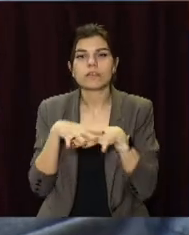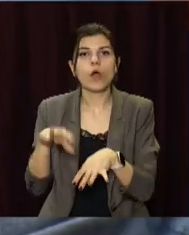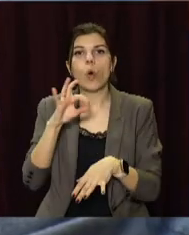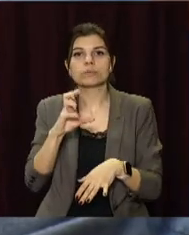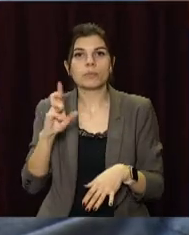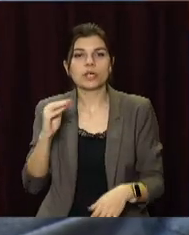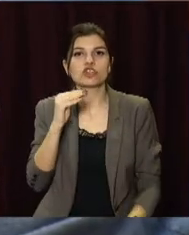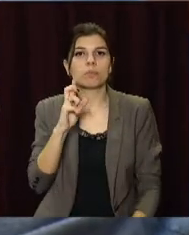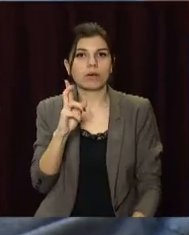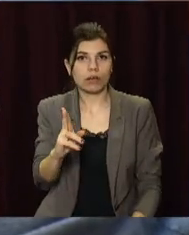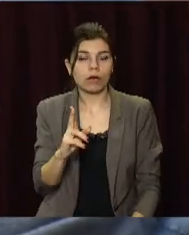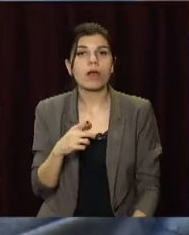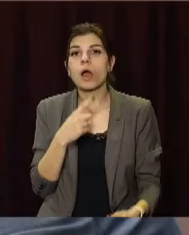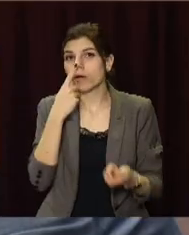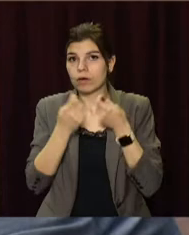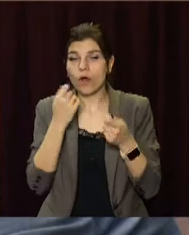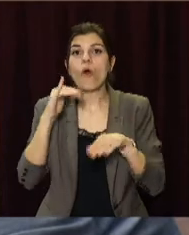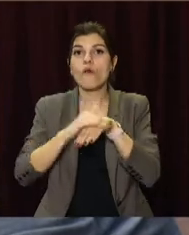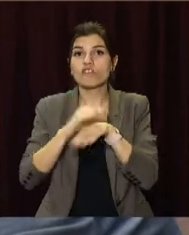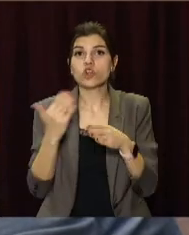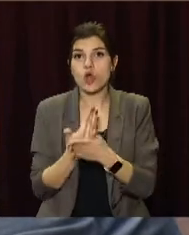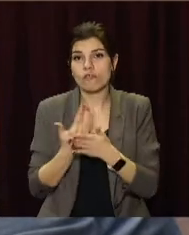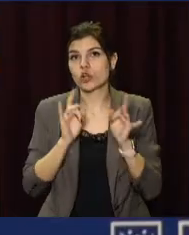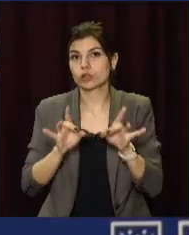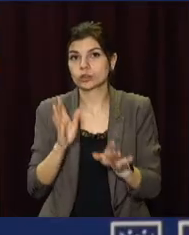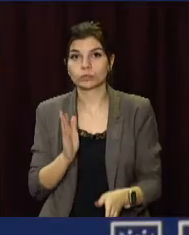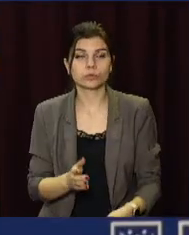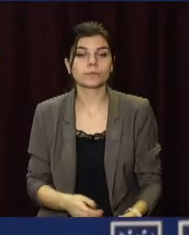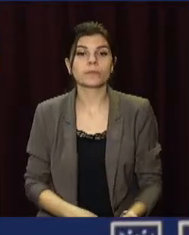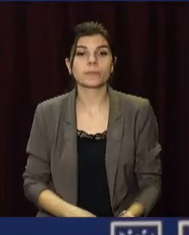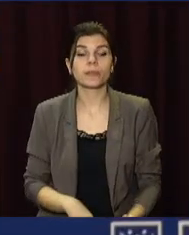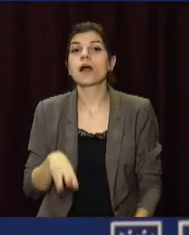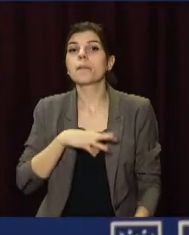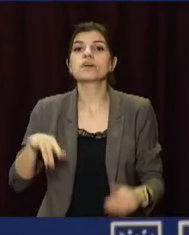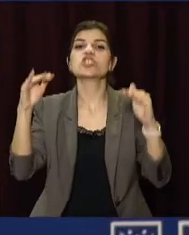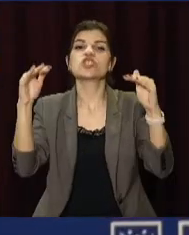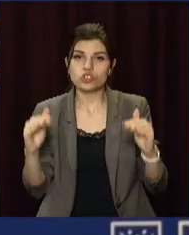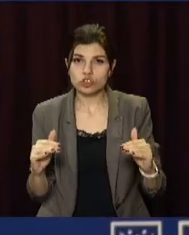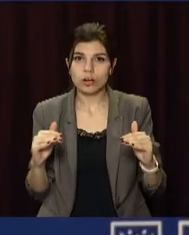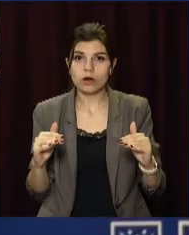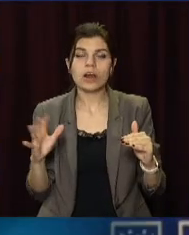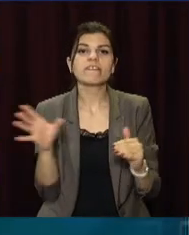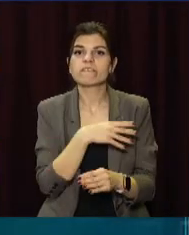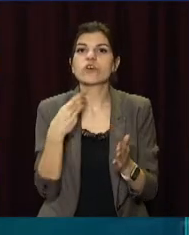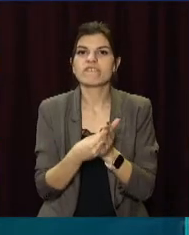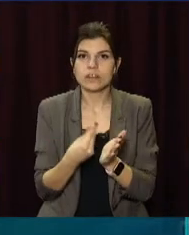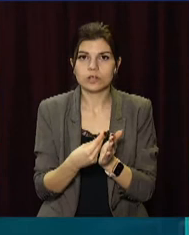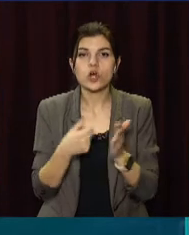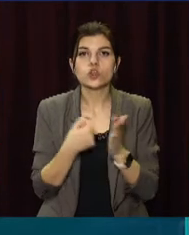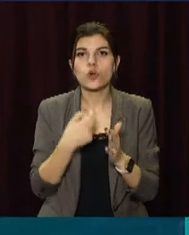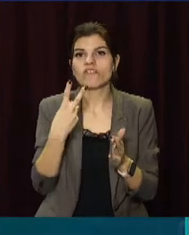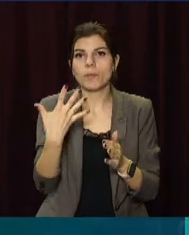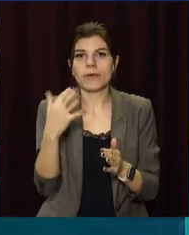ОСББ та ЖБК. Подробиці у вечірньому випуску. Ми знижаємо софінансування до